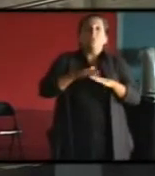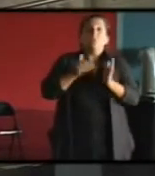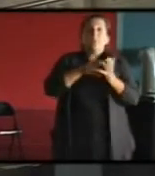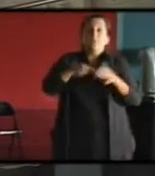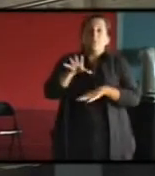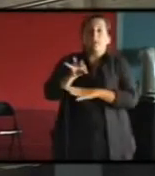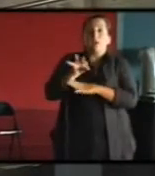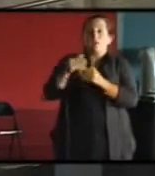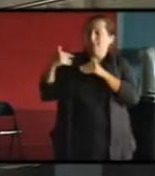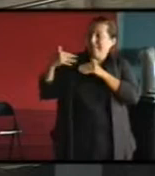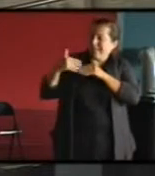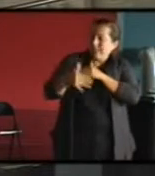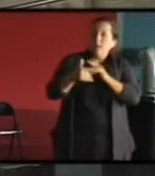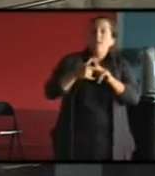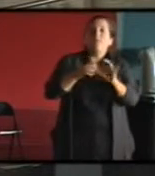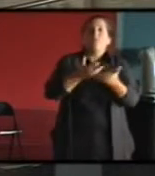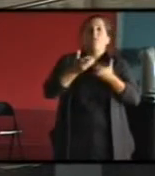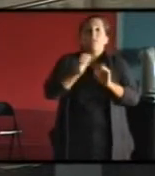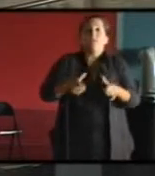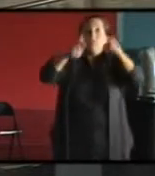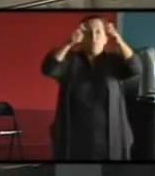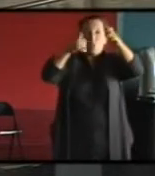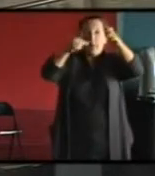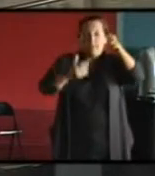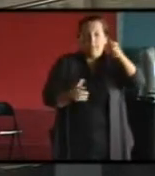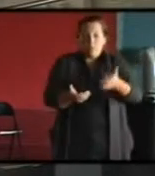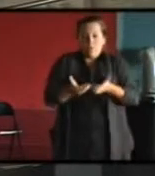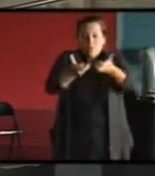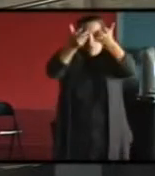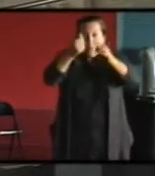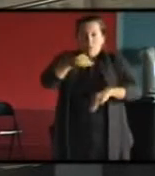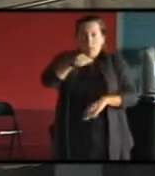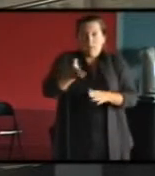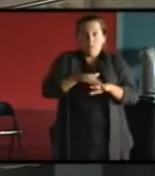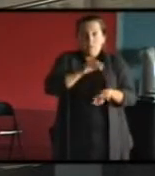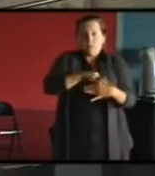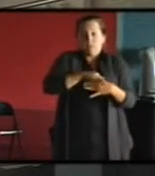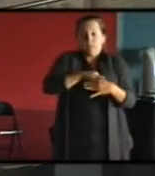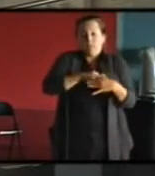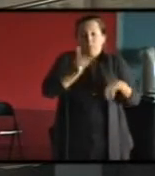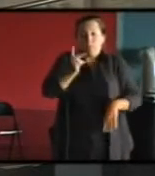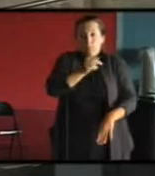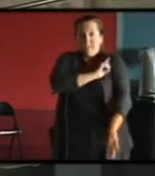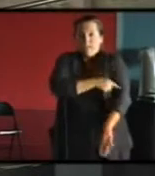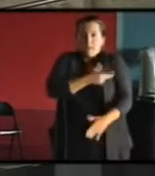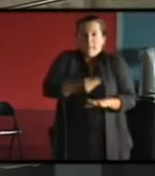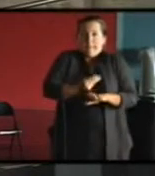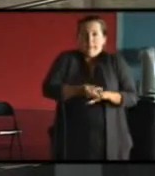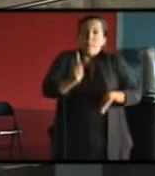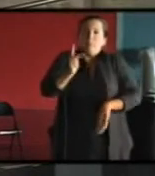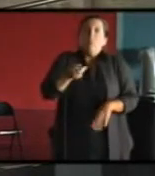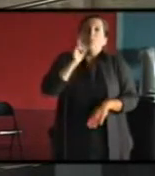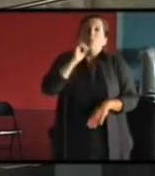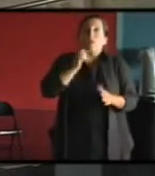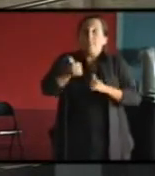années 50 et après à des chauffages collectifs qui sont, eux, beaucoup plus énergivores parce que moins gérés par les